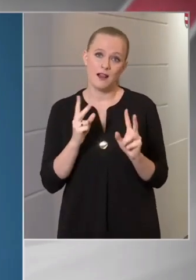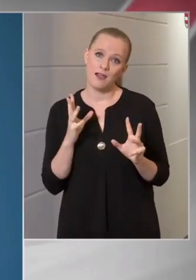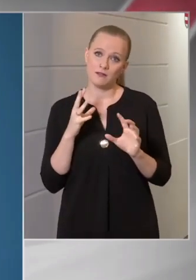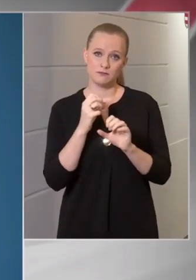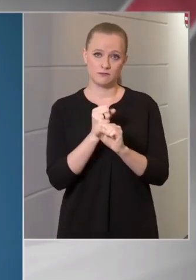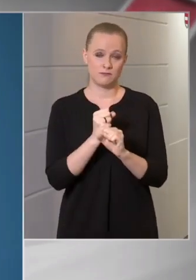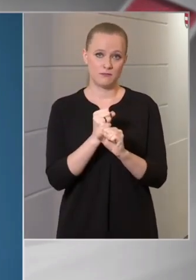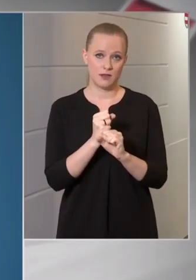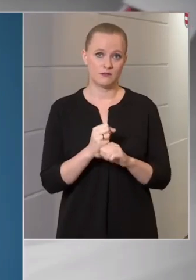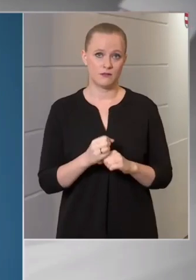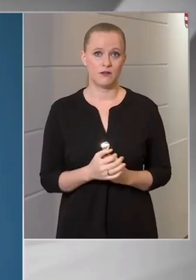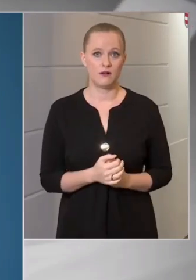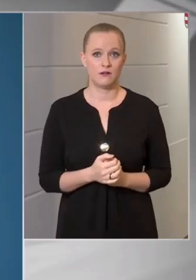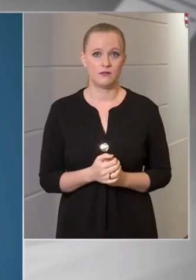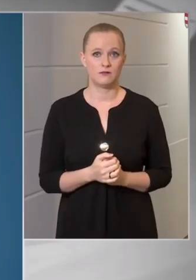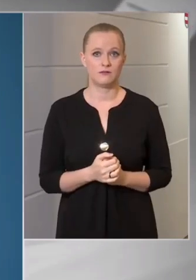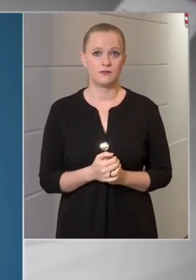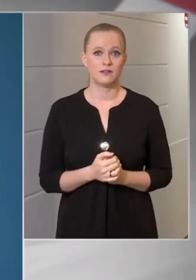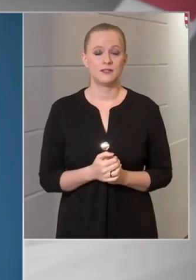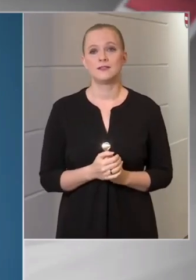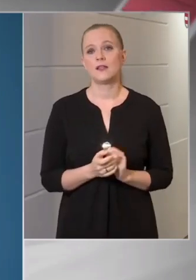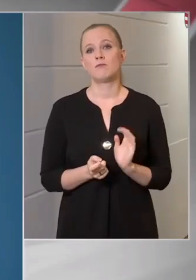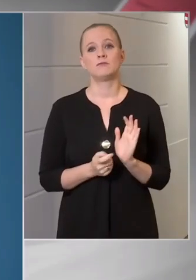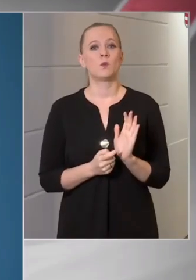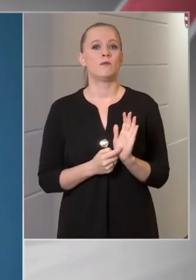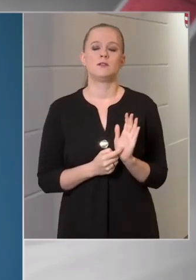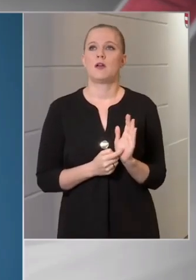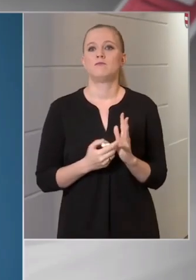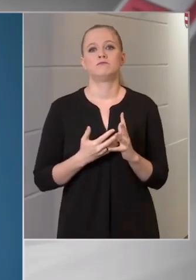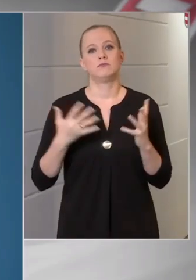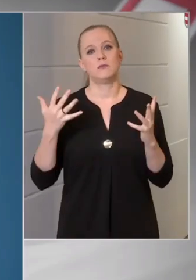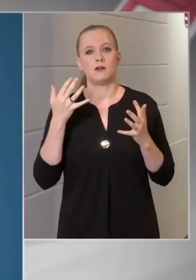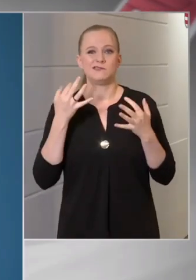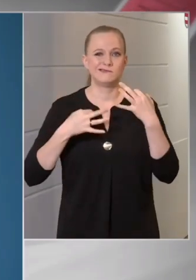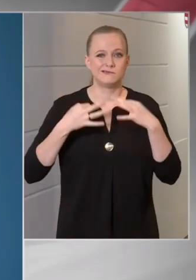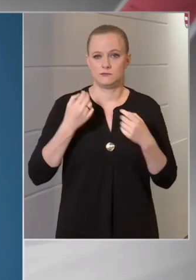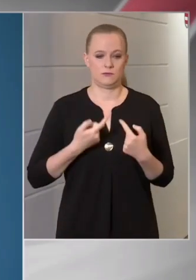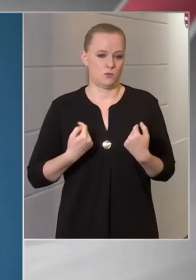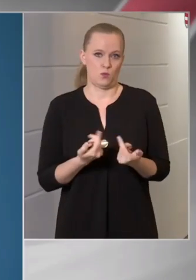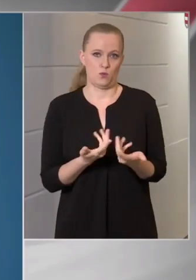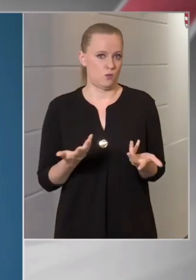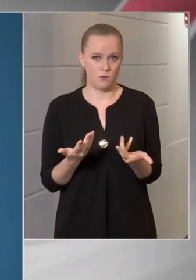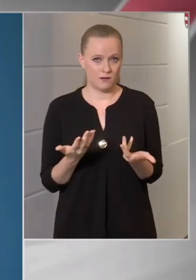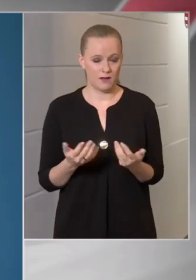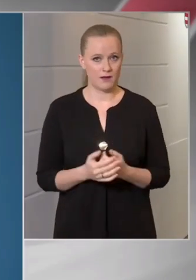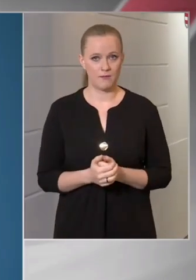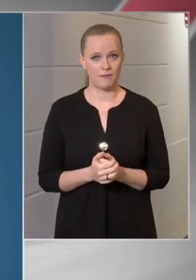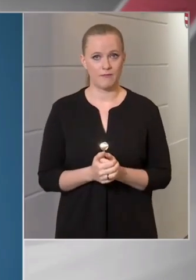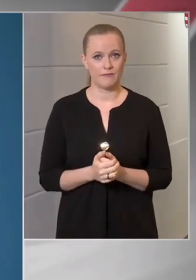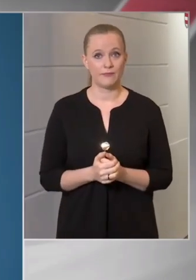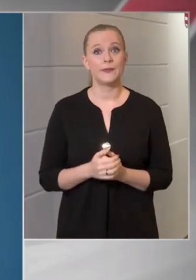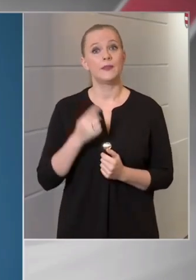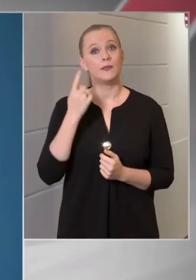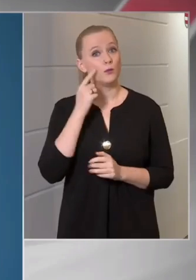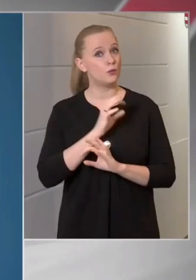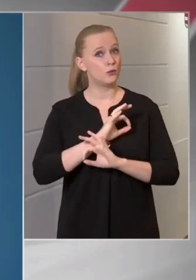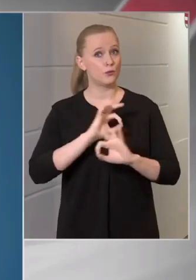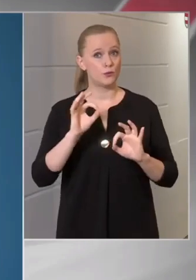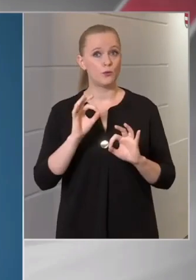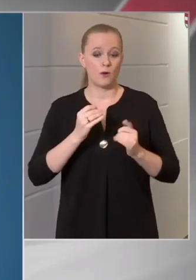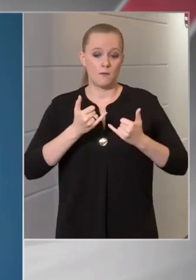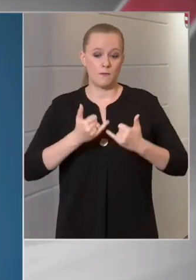és nem követel rendkívüli erőfeszítést részünkről. Tudjuk jól, hogy